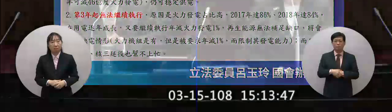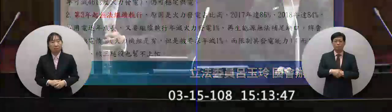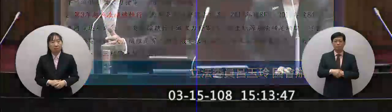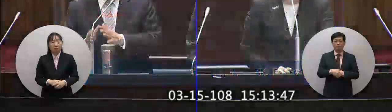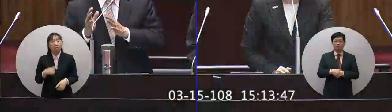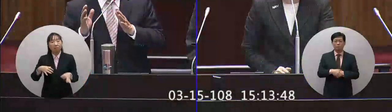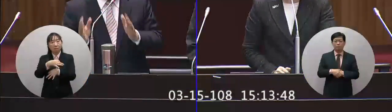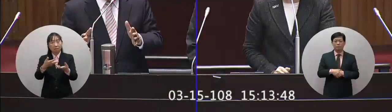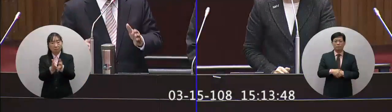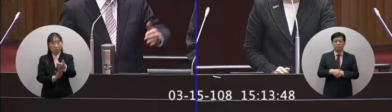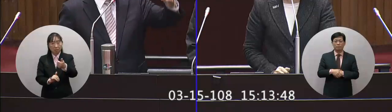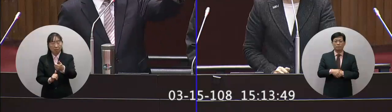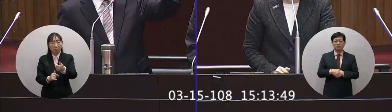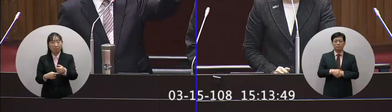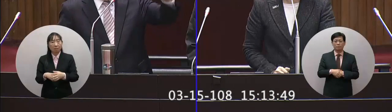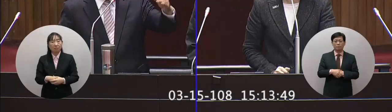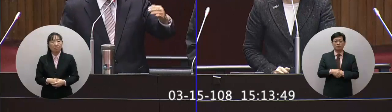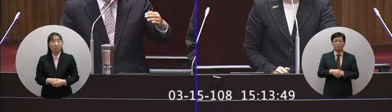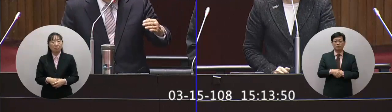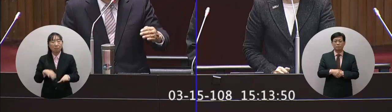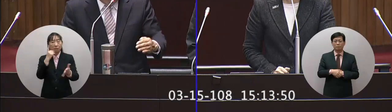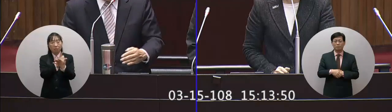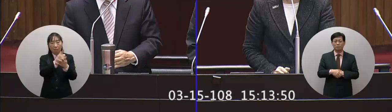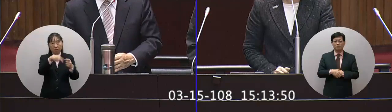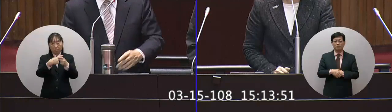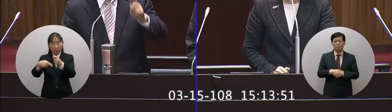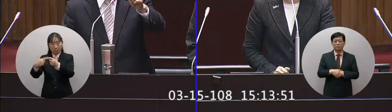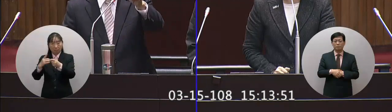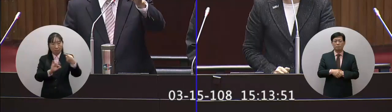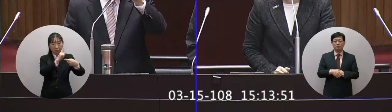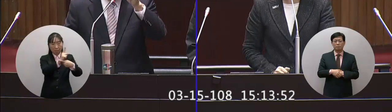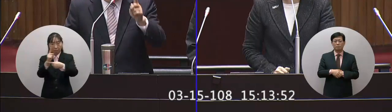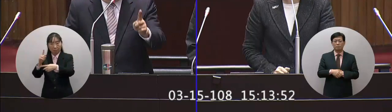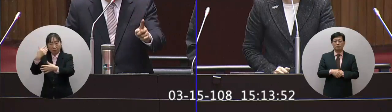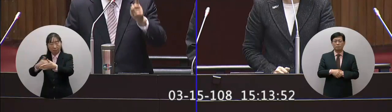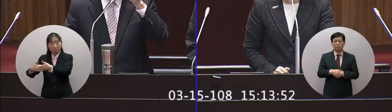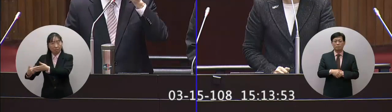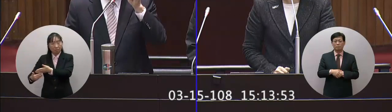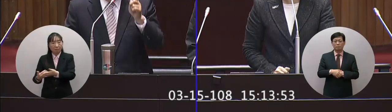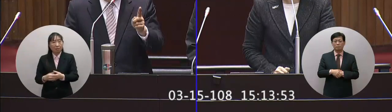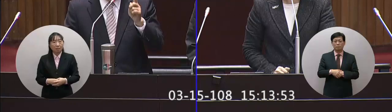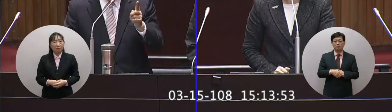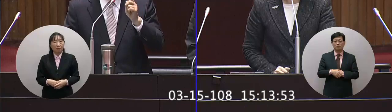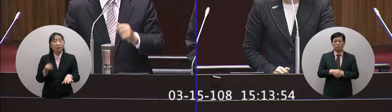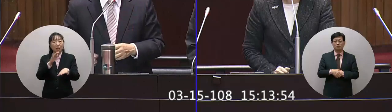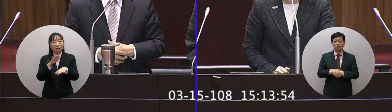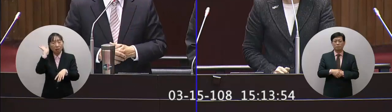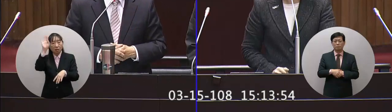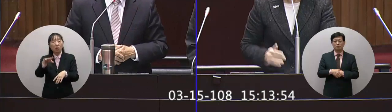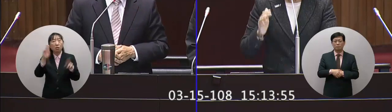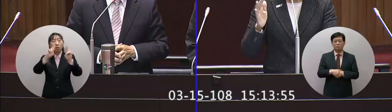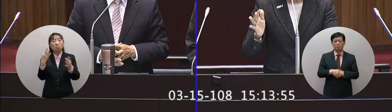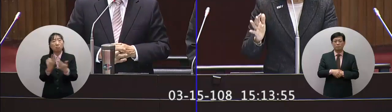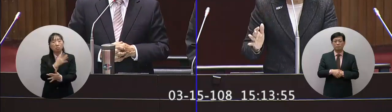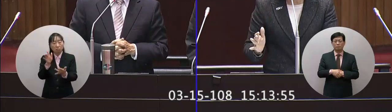經濟部委員坦白報告如果每年真的一直減1%那會有缺電的危